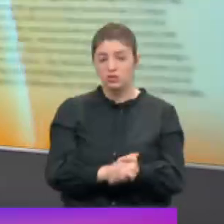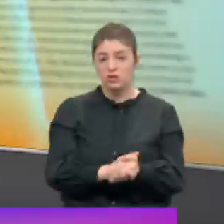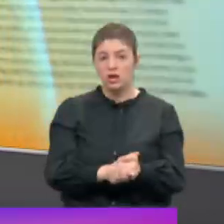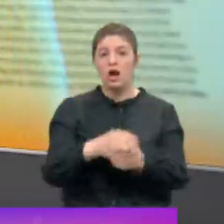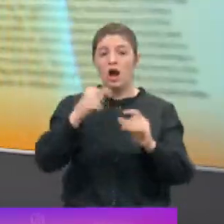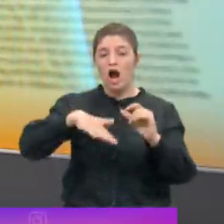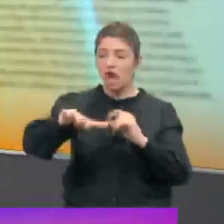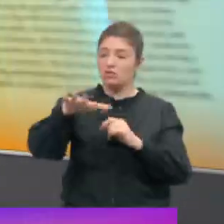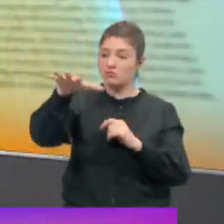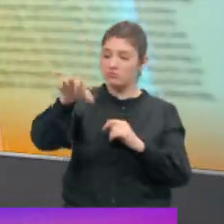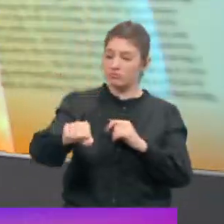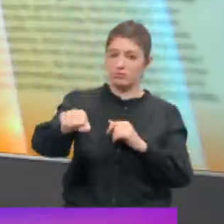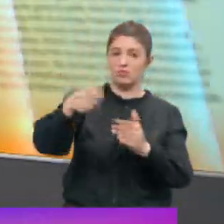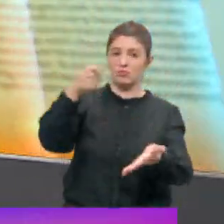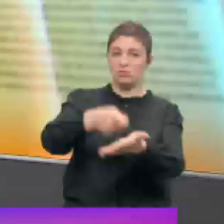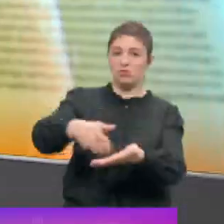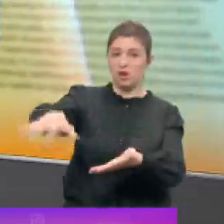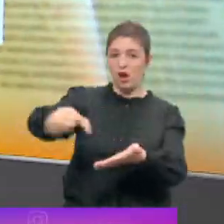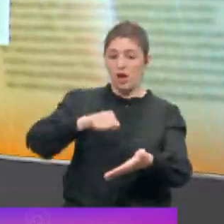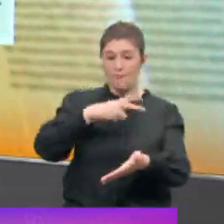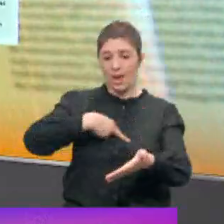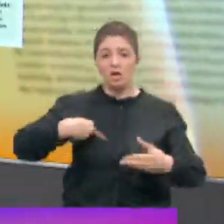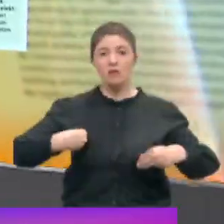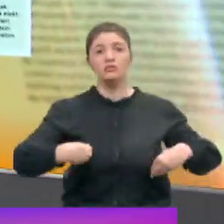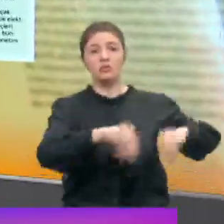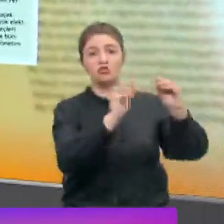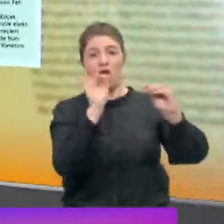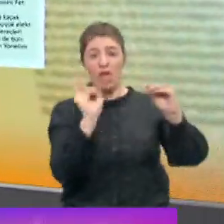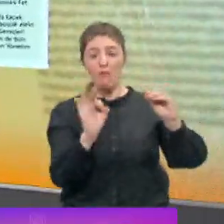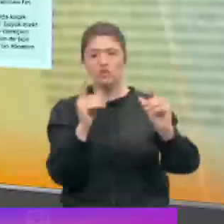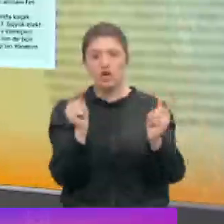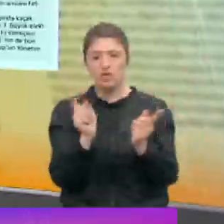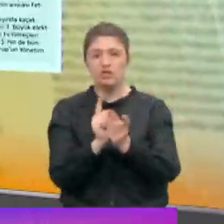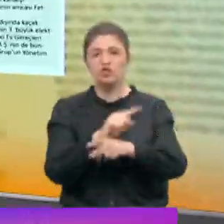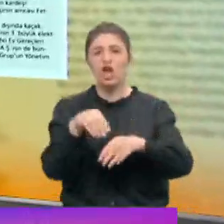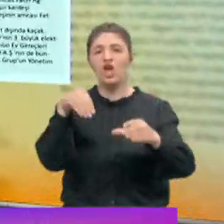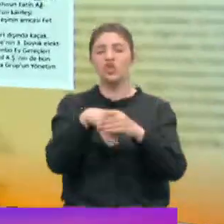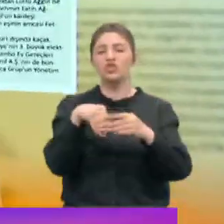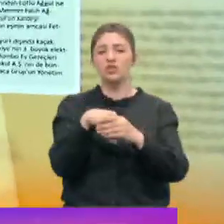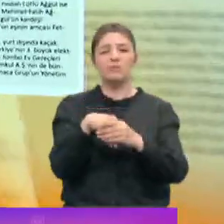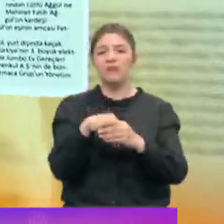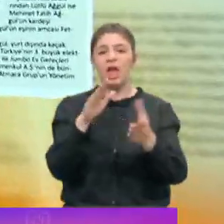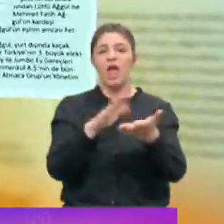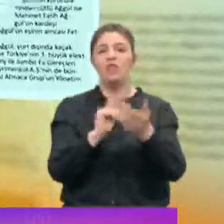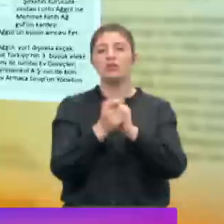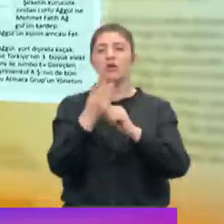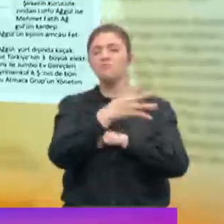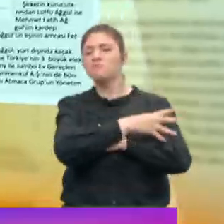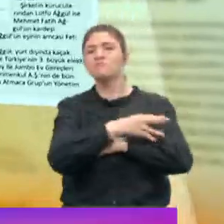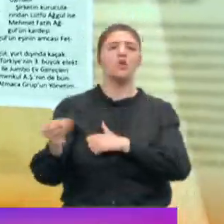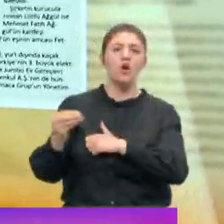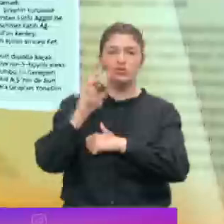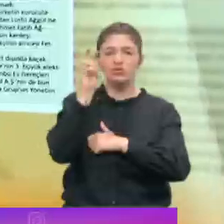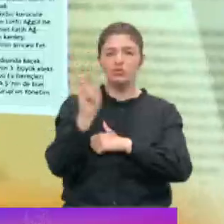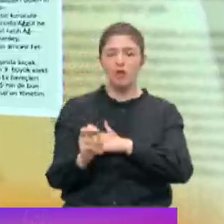Arsayı alıyor, hemen belediyeye satıyor. Çok kısa süre içerisinde el değiştiren milyonlarca